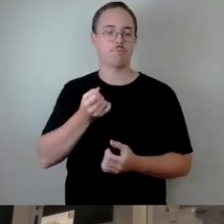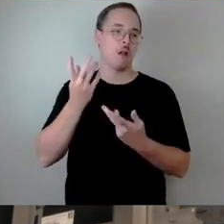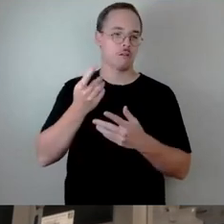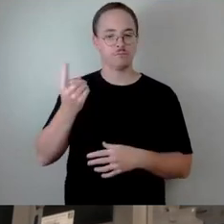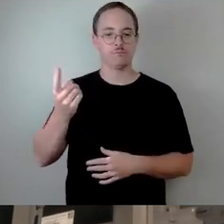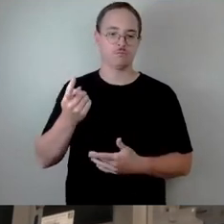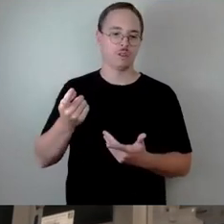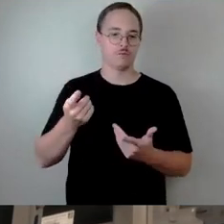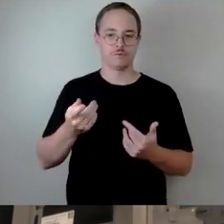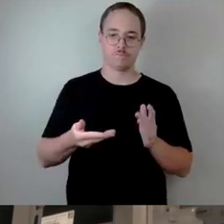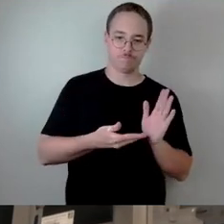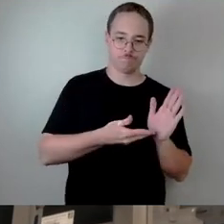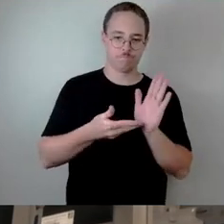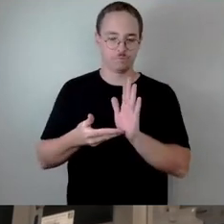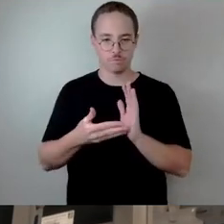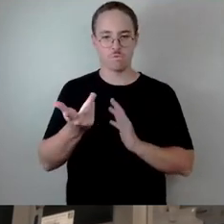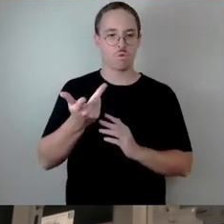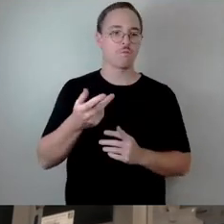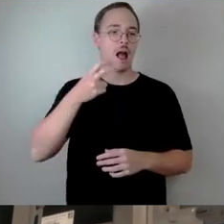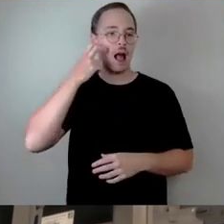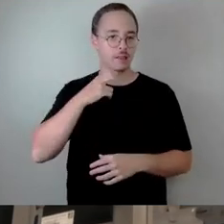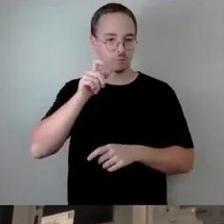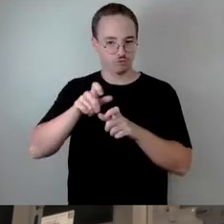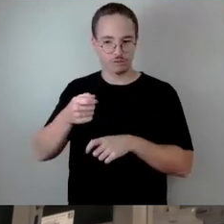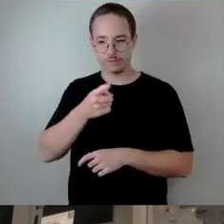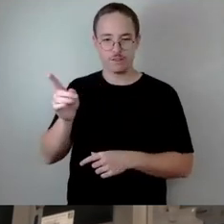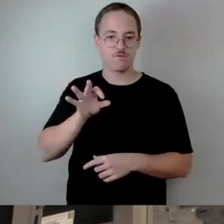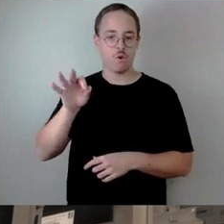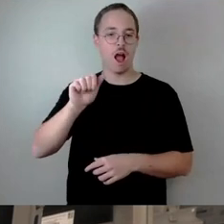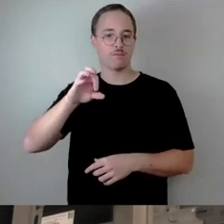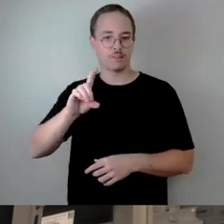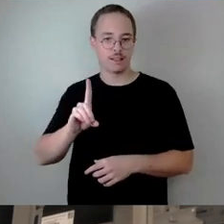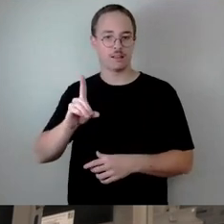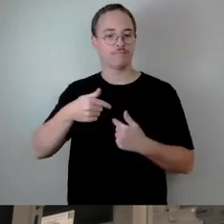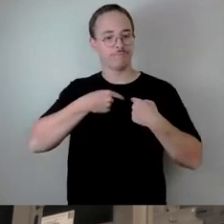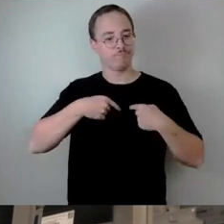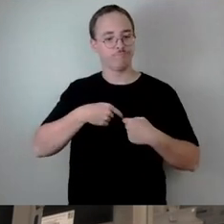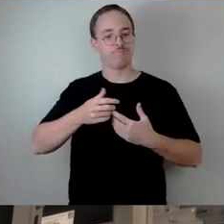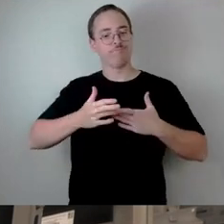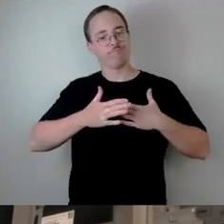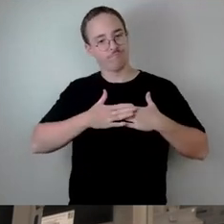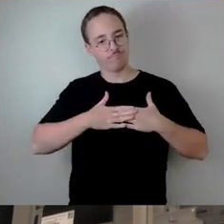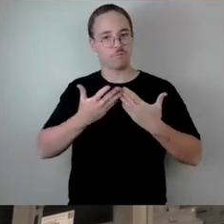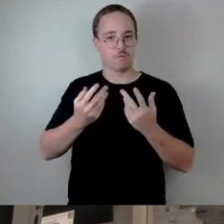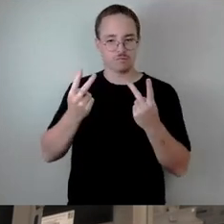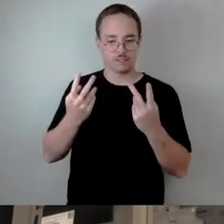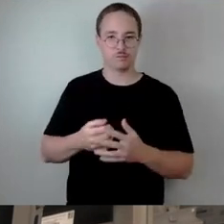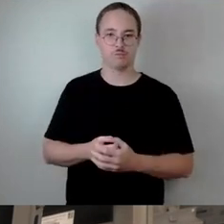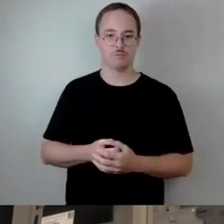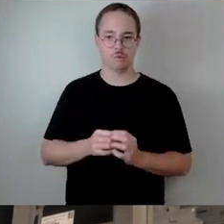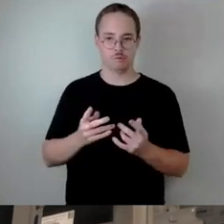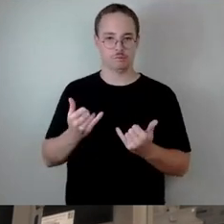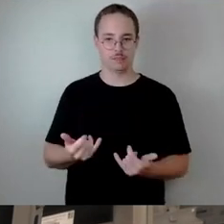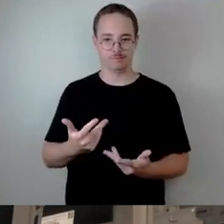Menschen im Alter liegen der AfD ganz besonders am Herzen. Ja, dann ist halt die Frage, was machen Sie denn jetzt? Also, weil Sie haben jetzt hier die Möglichkeit,